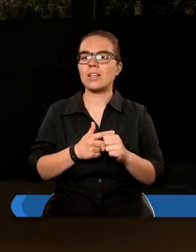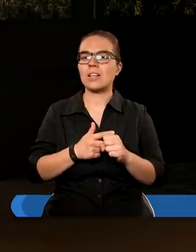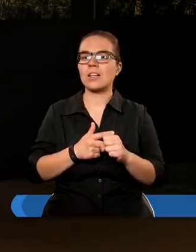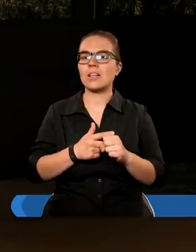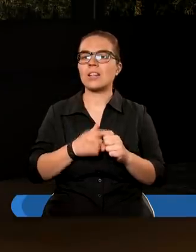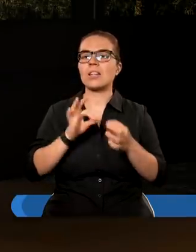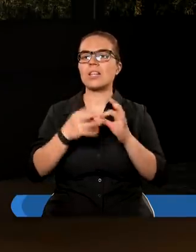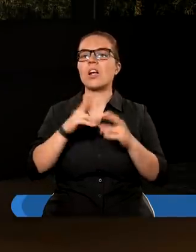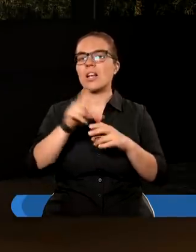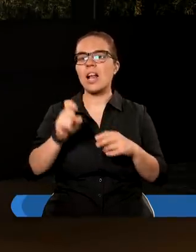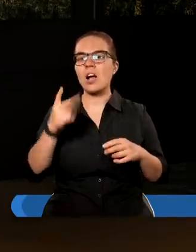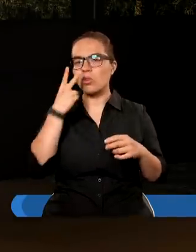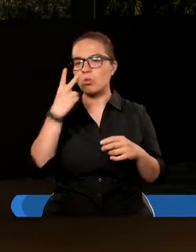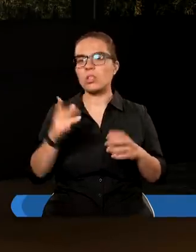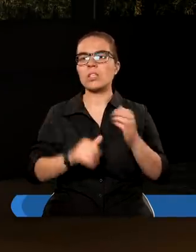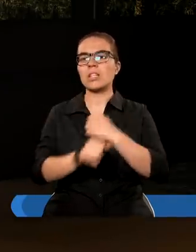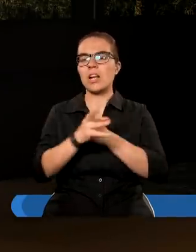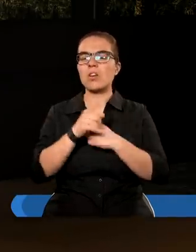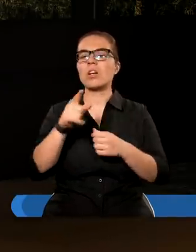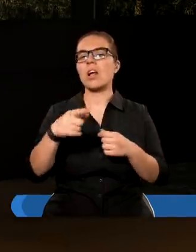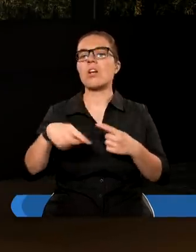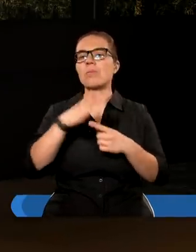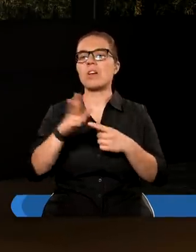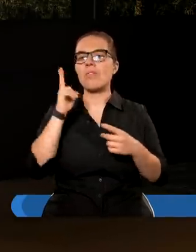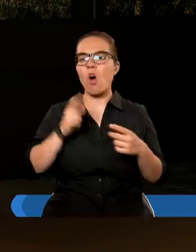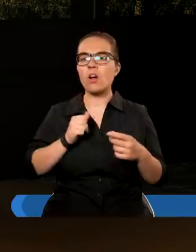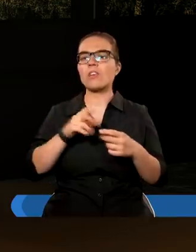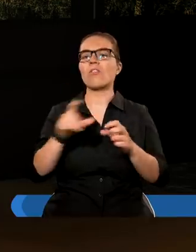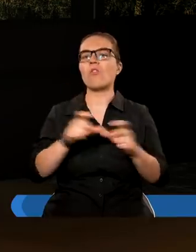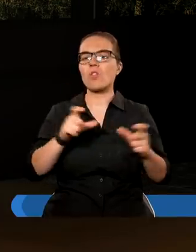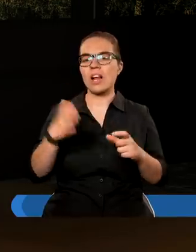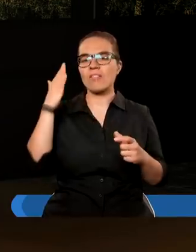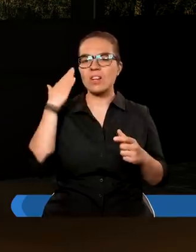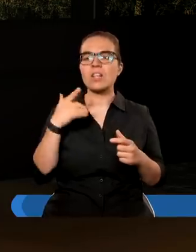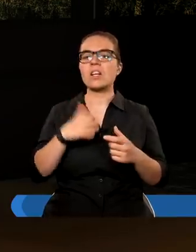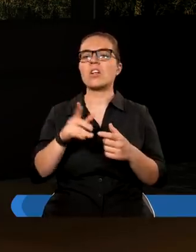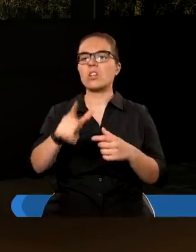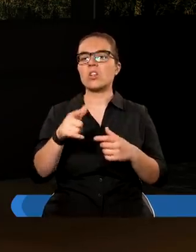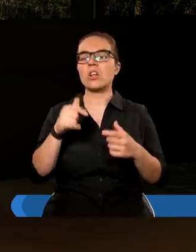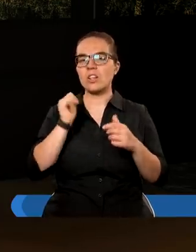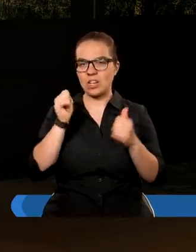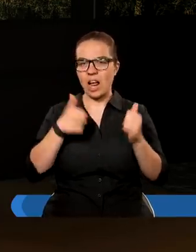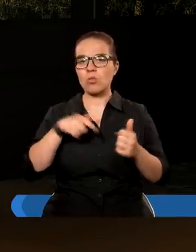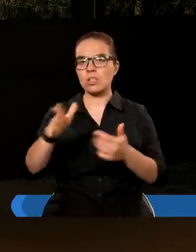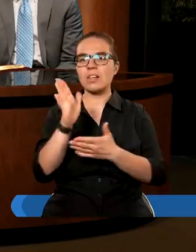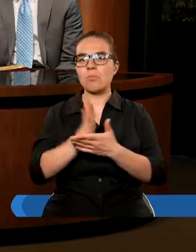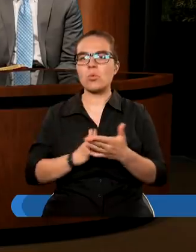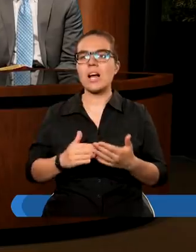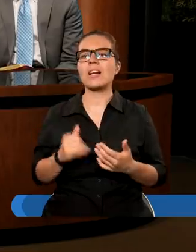Gdy zaś ujrzycie Jerozolimę otoczoną przez wojska, wówczas wiedzcie, że przybliżyło się jej zburzenie.